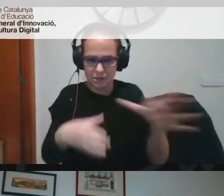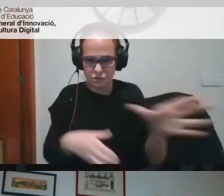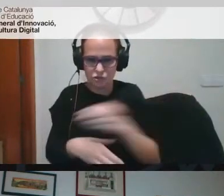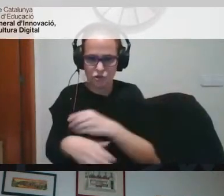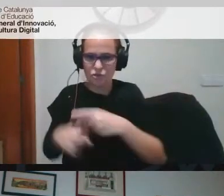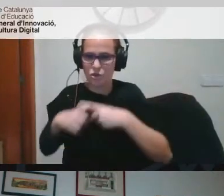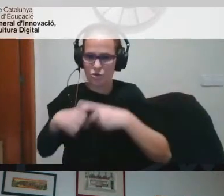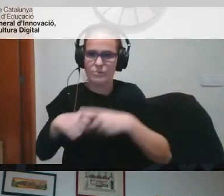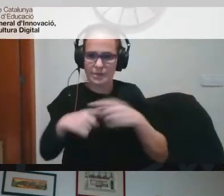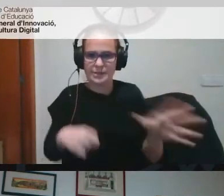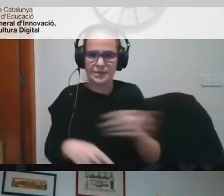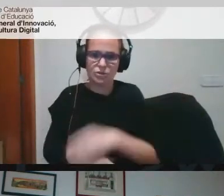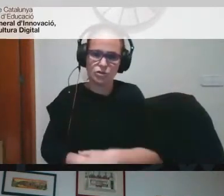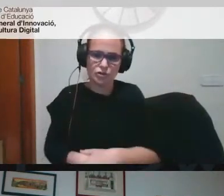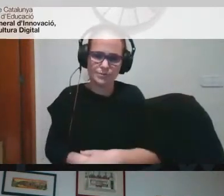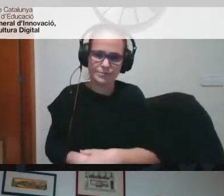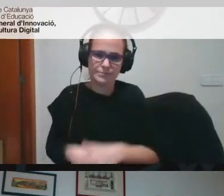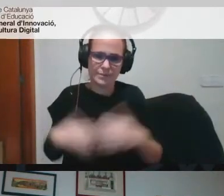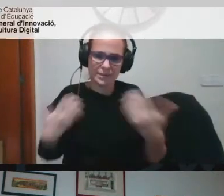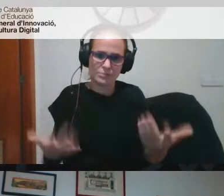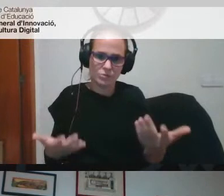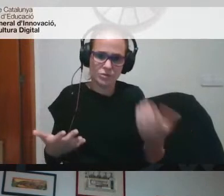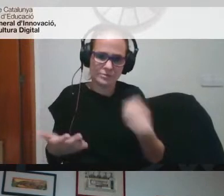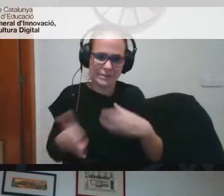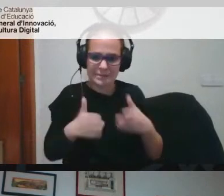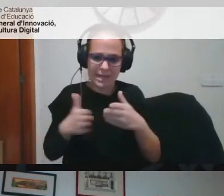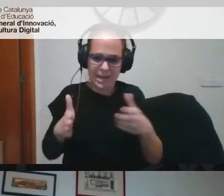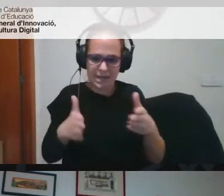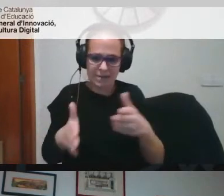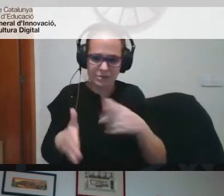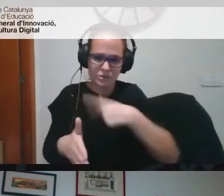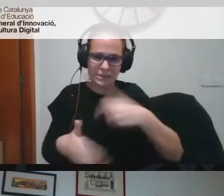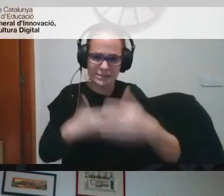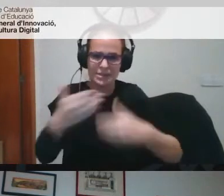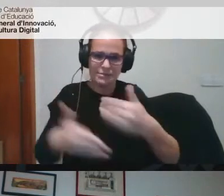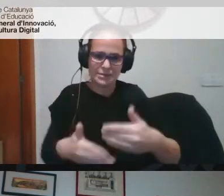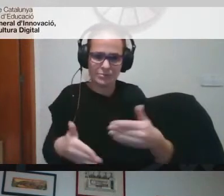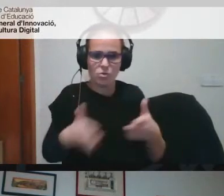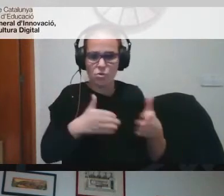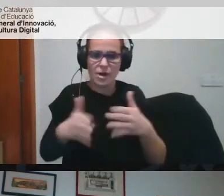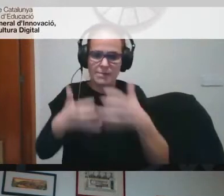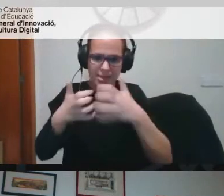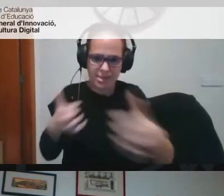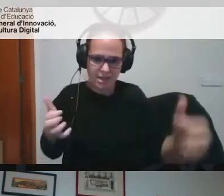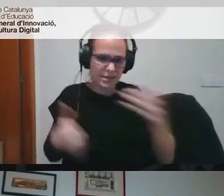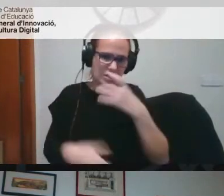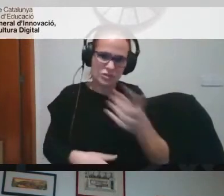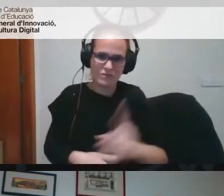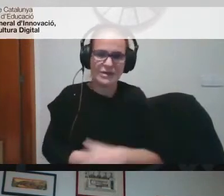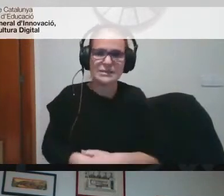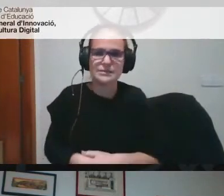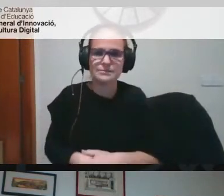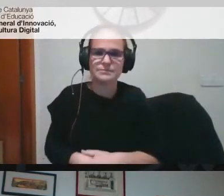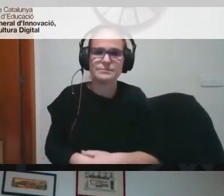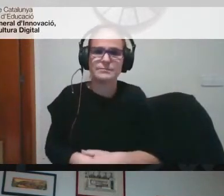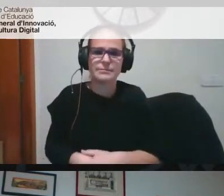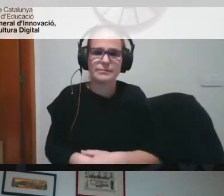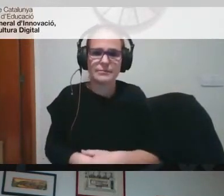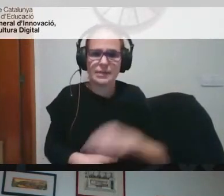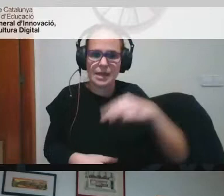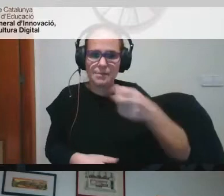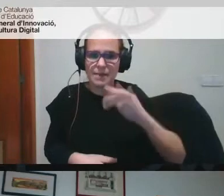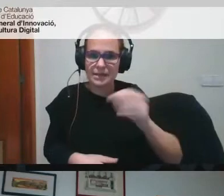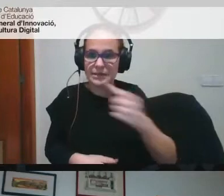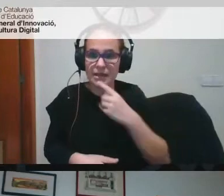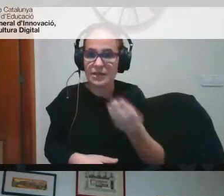compartida entre tots per tant aquest és el camí que avancem i que evidentment és un camí llarg i que no serà pas Marta afegim alguna cosa